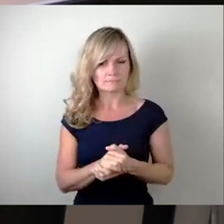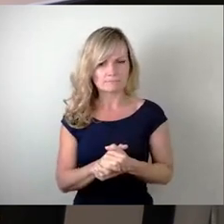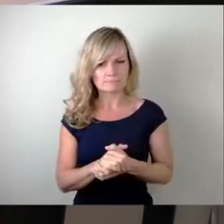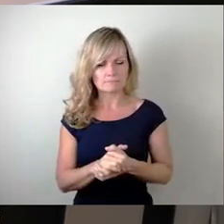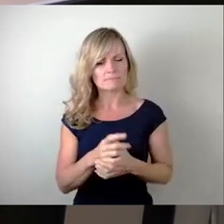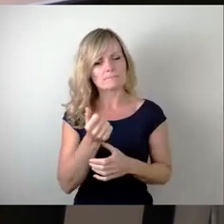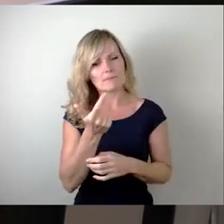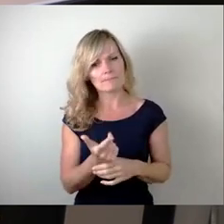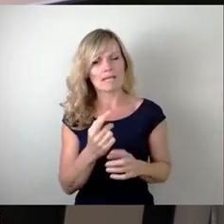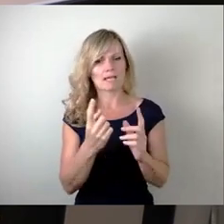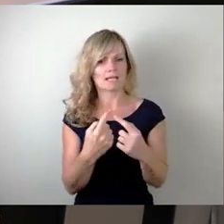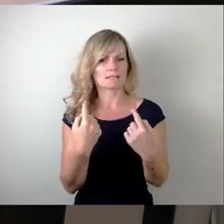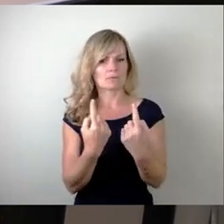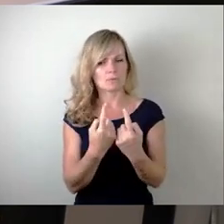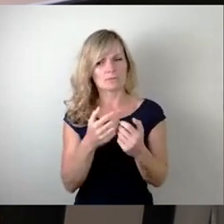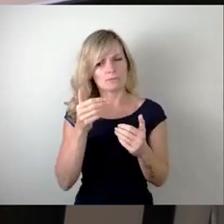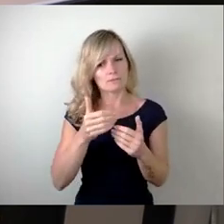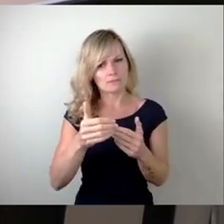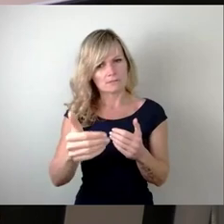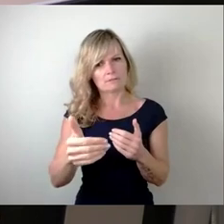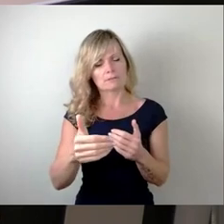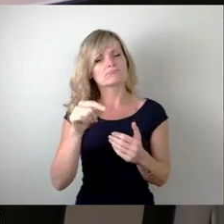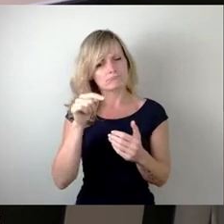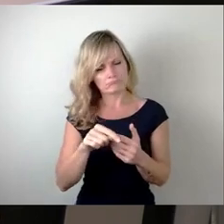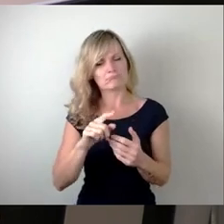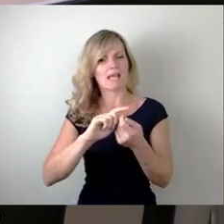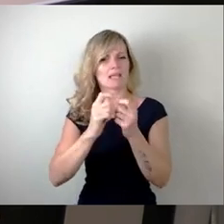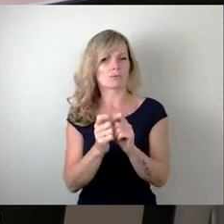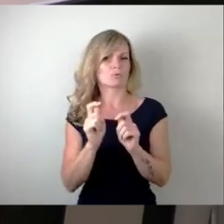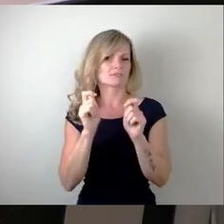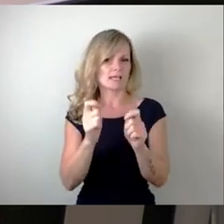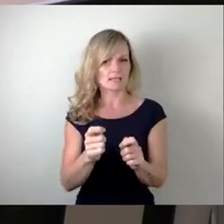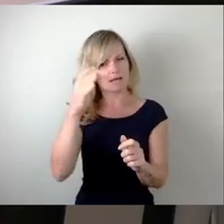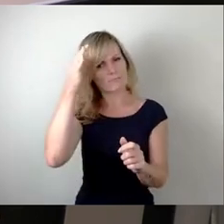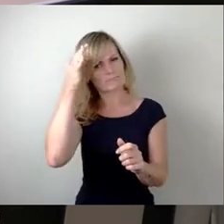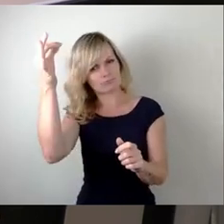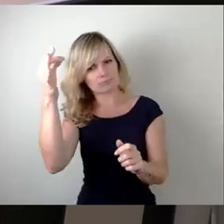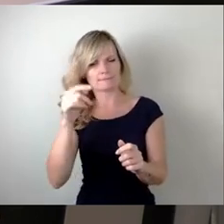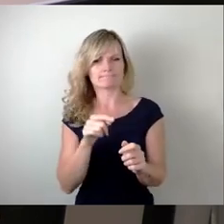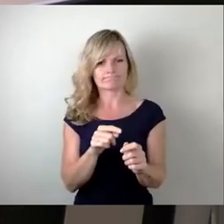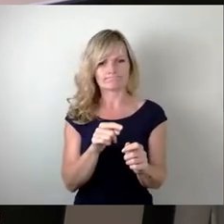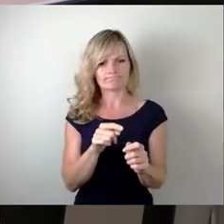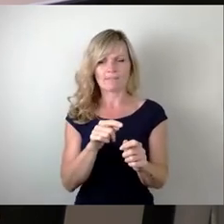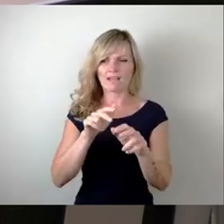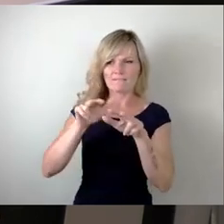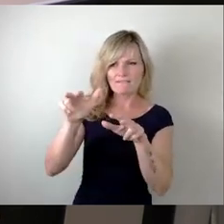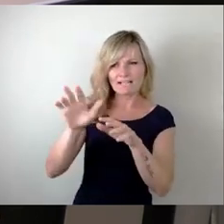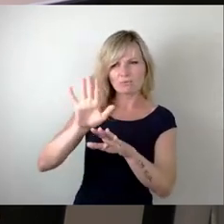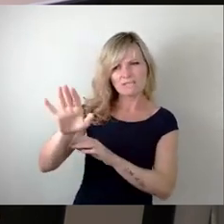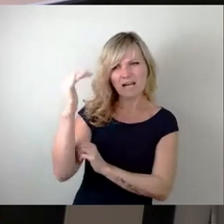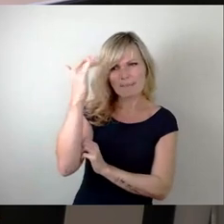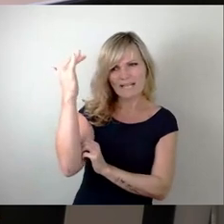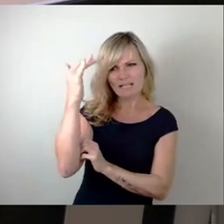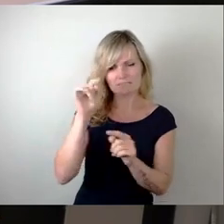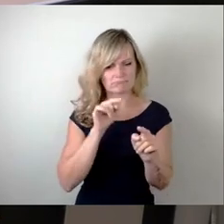sie einen Änderungsantrag entwickelt, der nun auf die Bedenken der Verwaltung eingegangen ist und